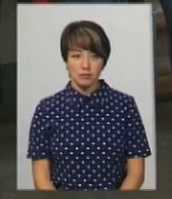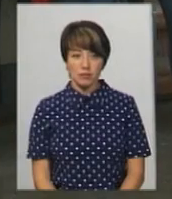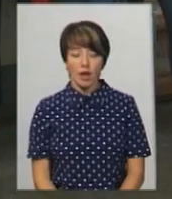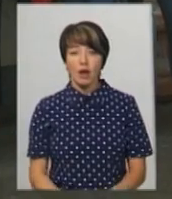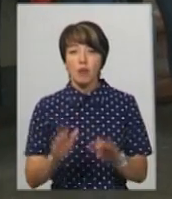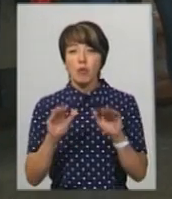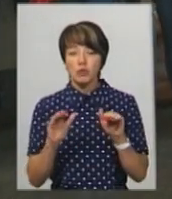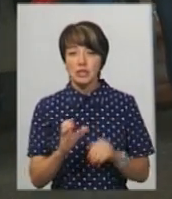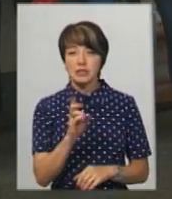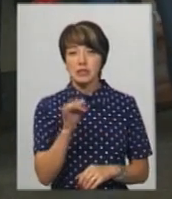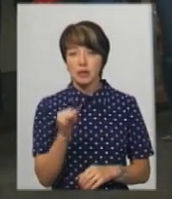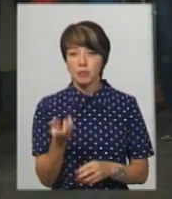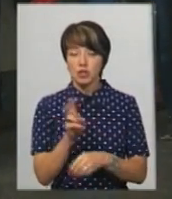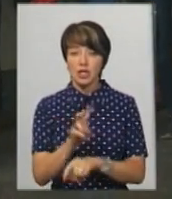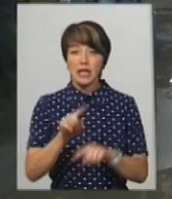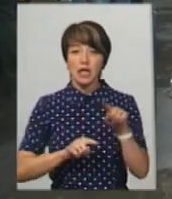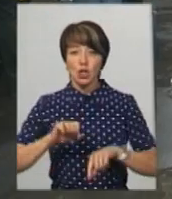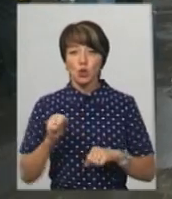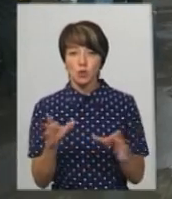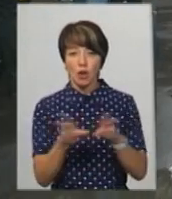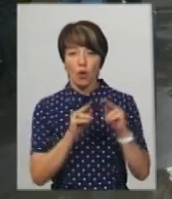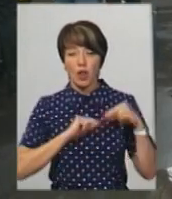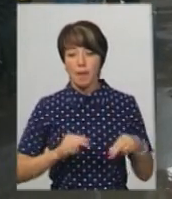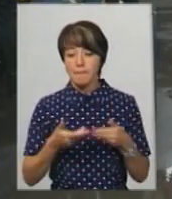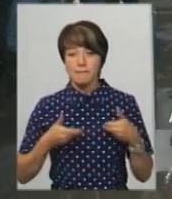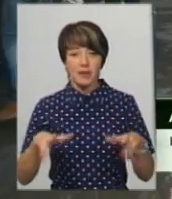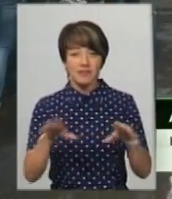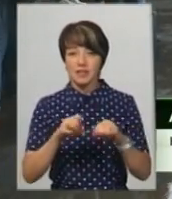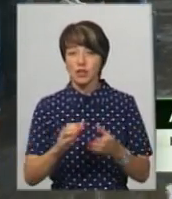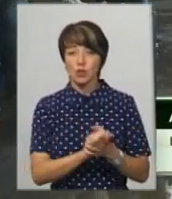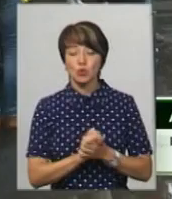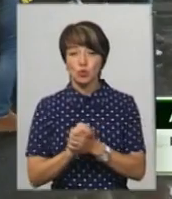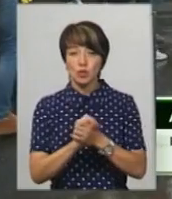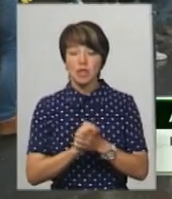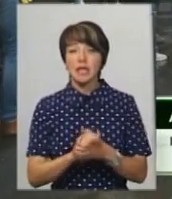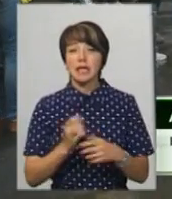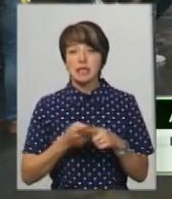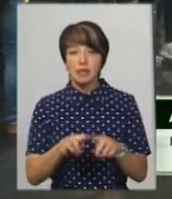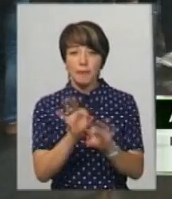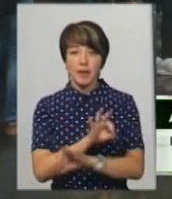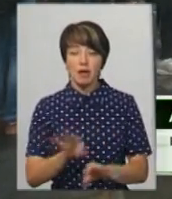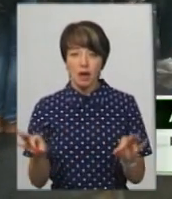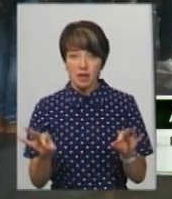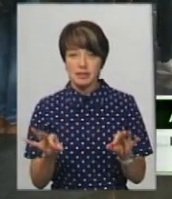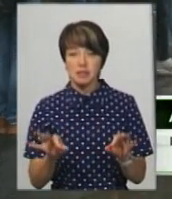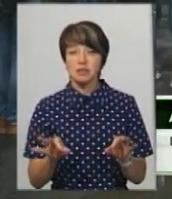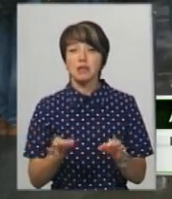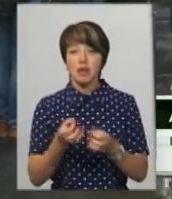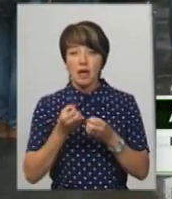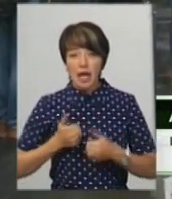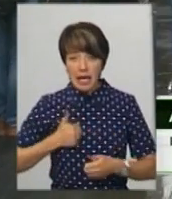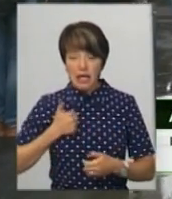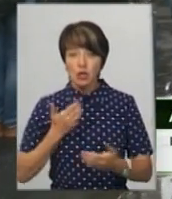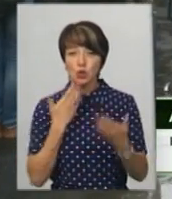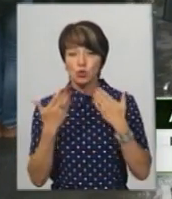Попрощати Сергієм прийшли рідні, друзі та колеги. Ми усі з ним дружилися і це були прекрасні, гідні стосунки.